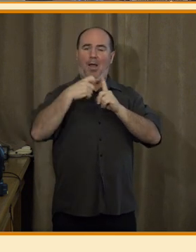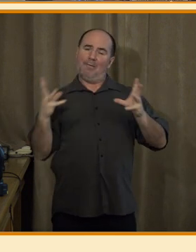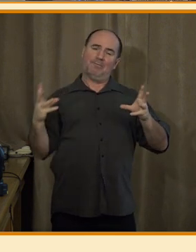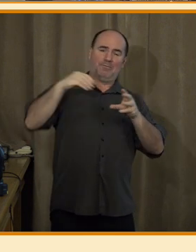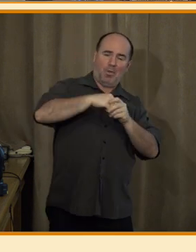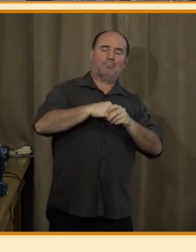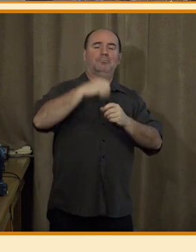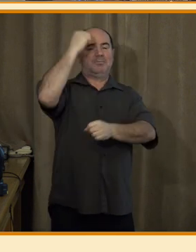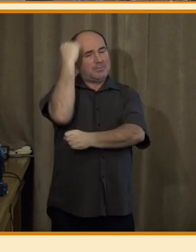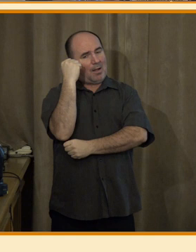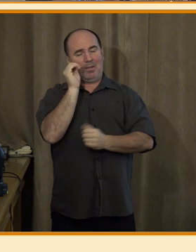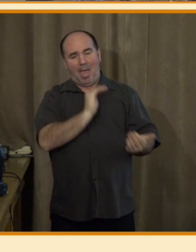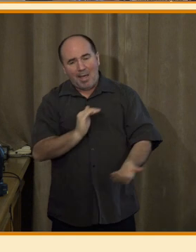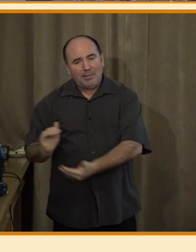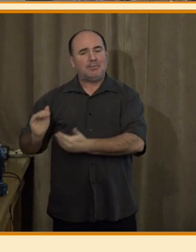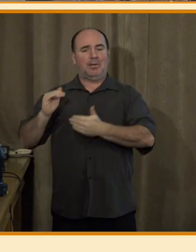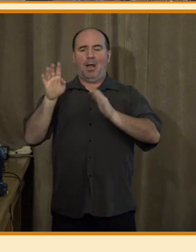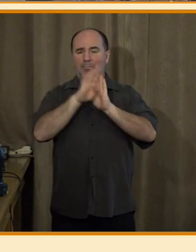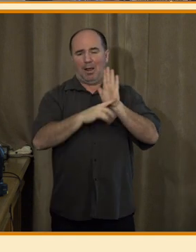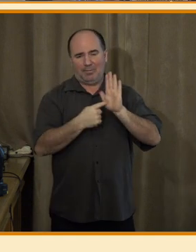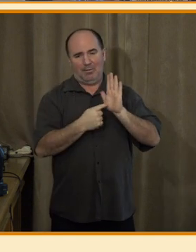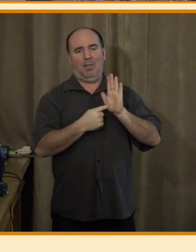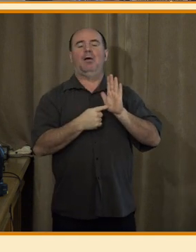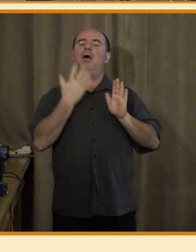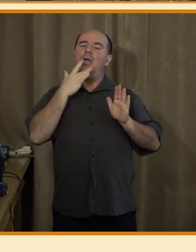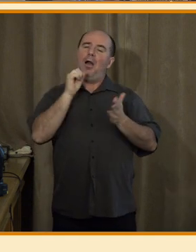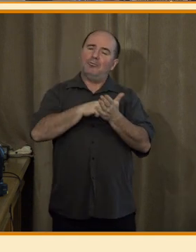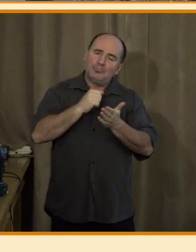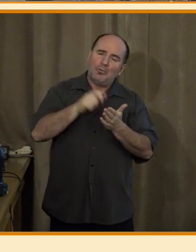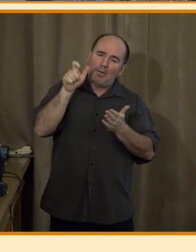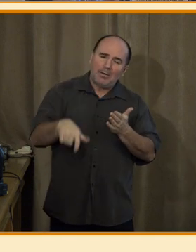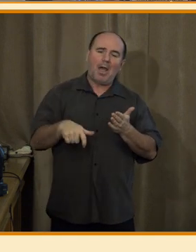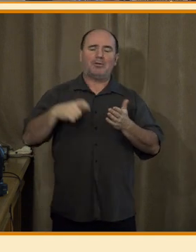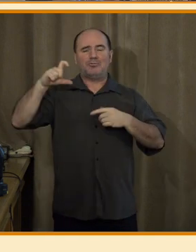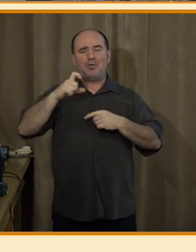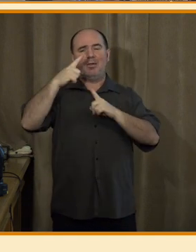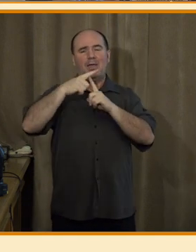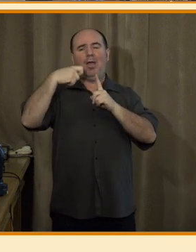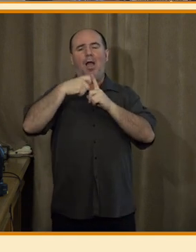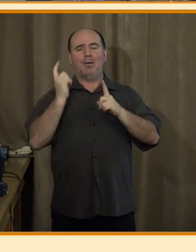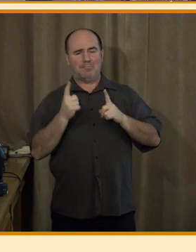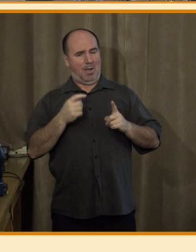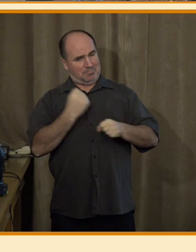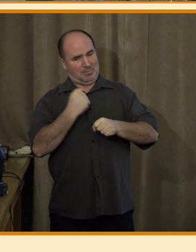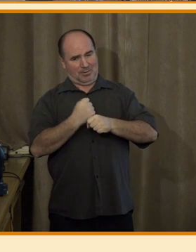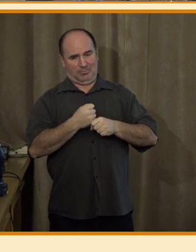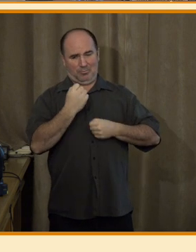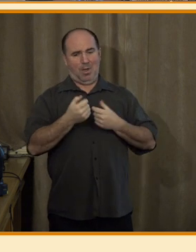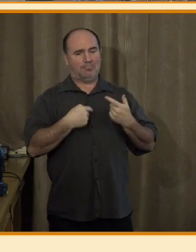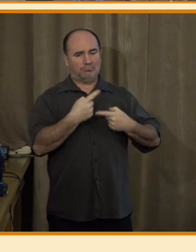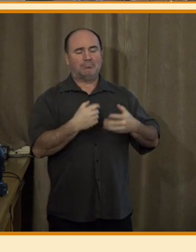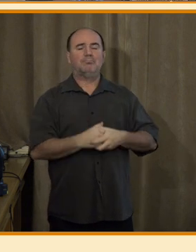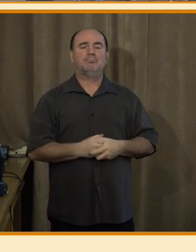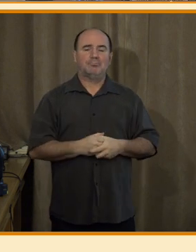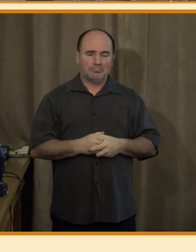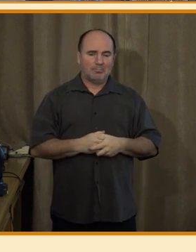základní etická pravidla toho, jak má novinář tiskové agentury ČTK pracovat. Doplnili jsme je tedy